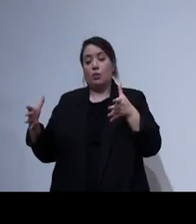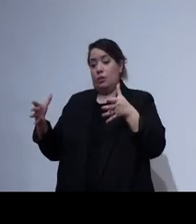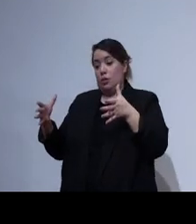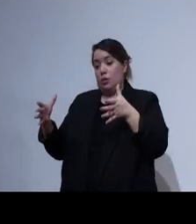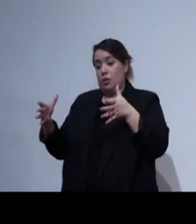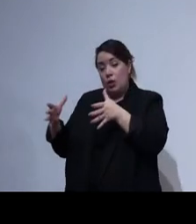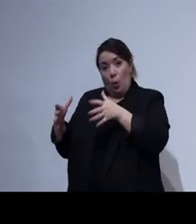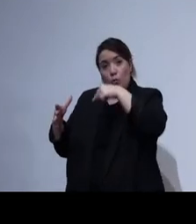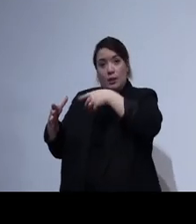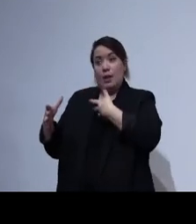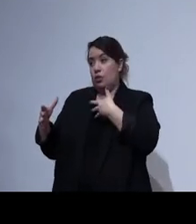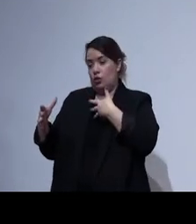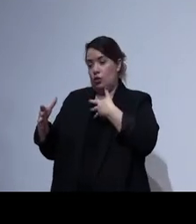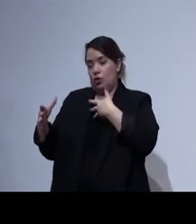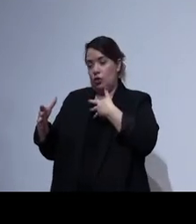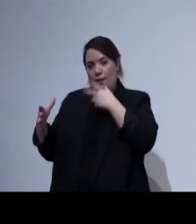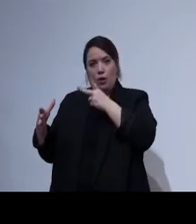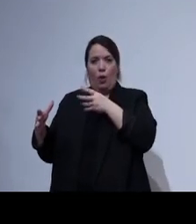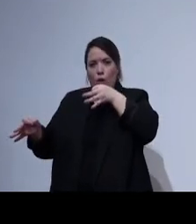tanti consigli per gli host anche per